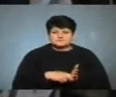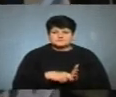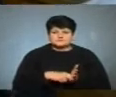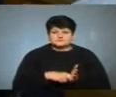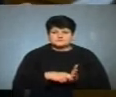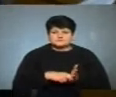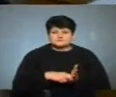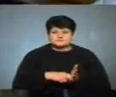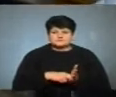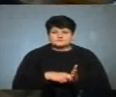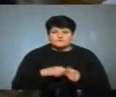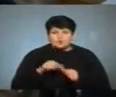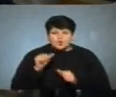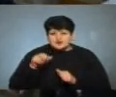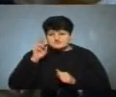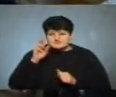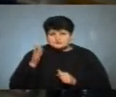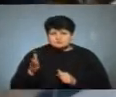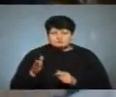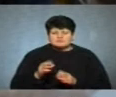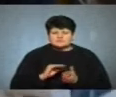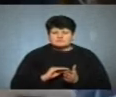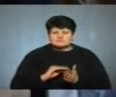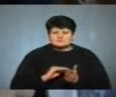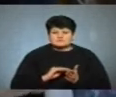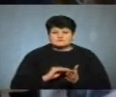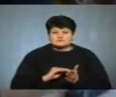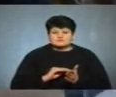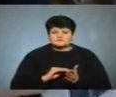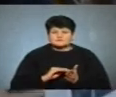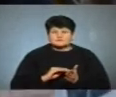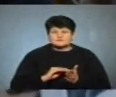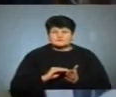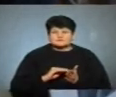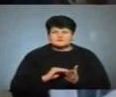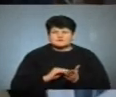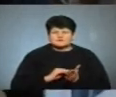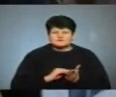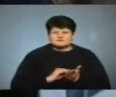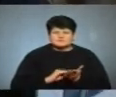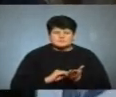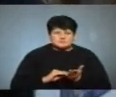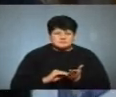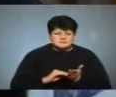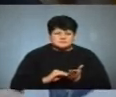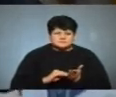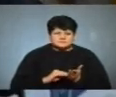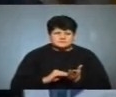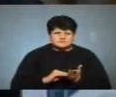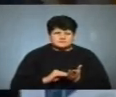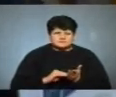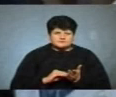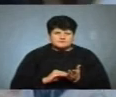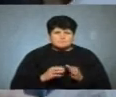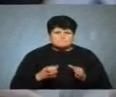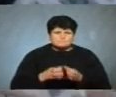періодом. Окремі держави випускають поштовий блок, також присвячений історіччю Нобелівської премії Марії Складовській-Кюрі. Ще випущений